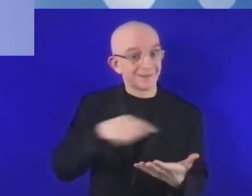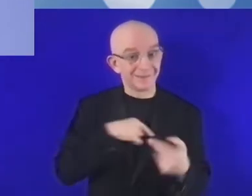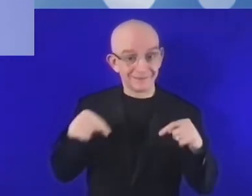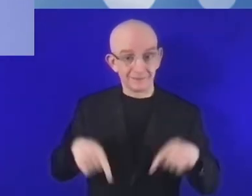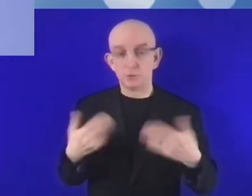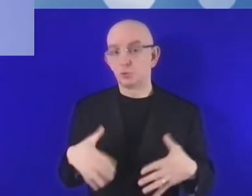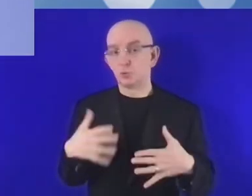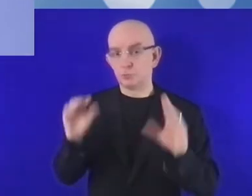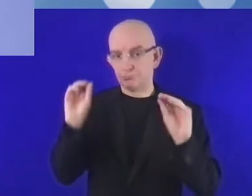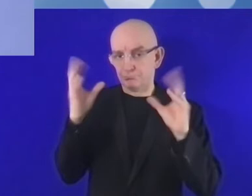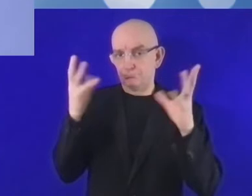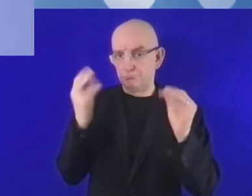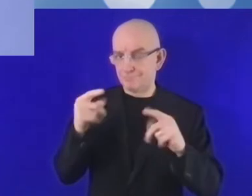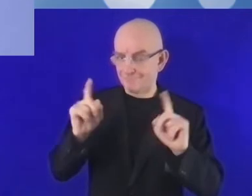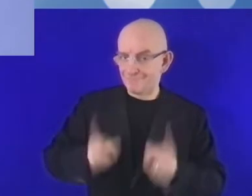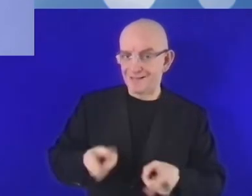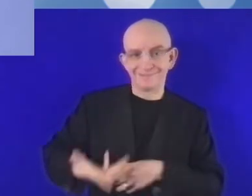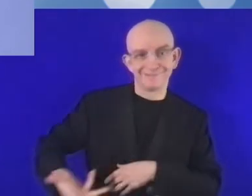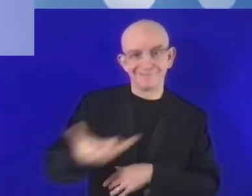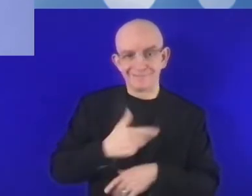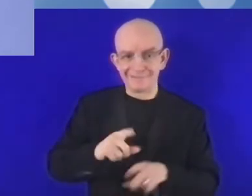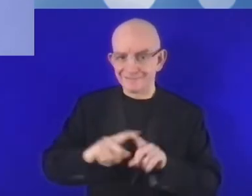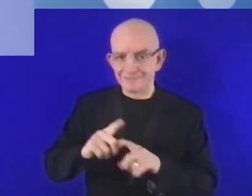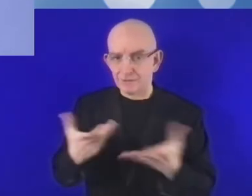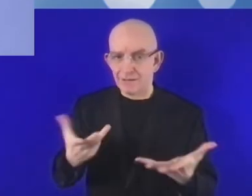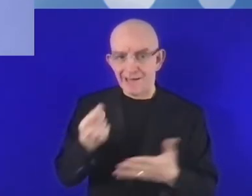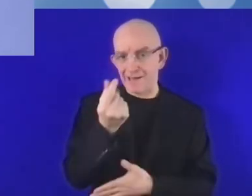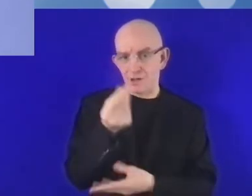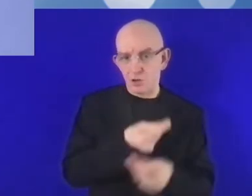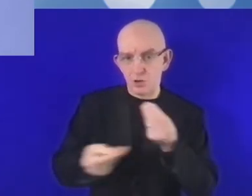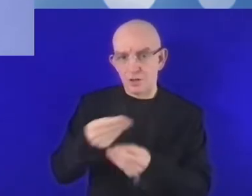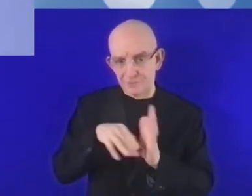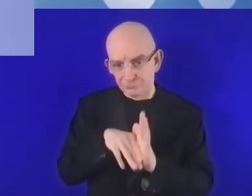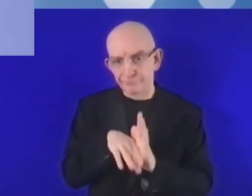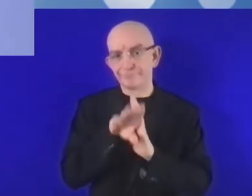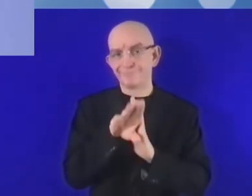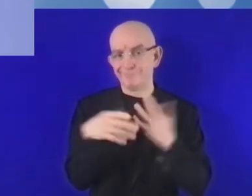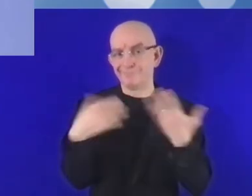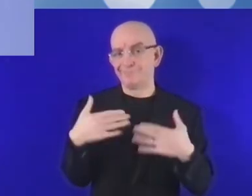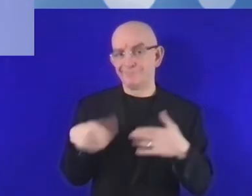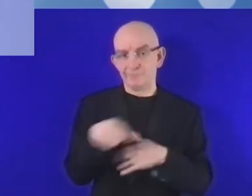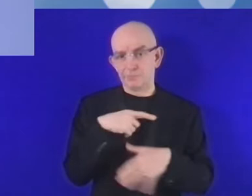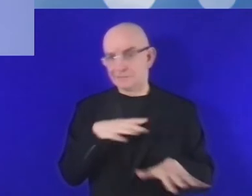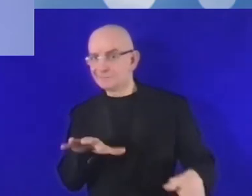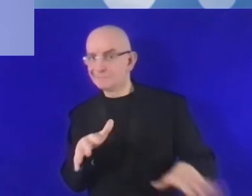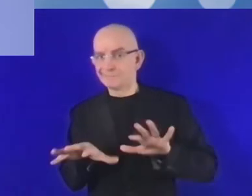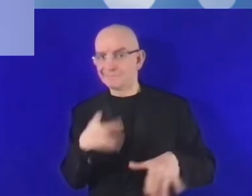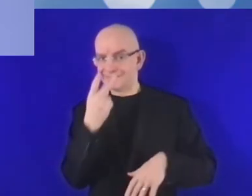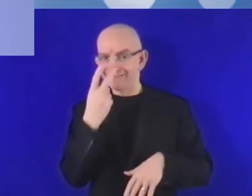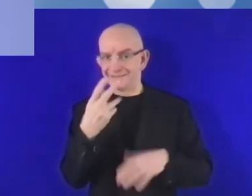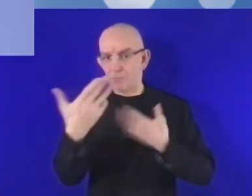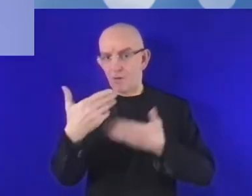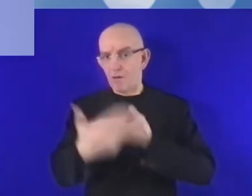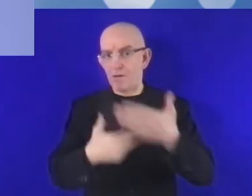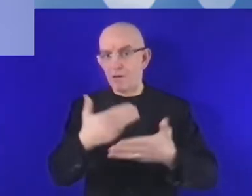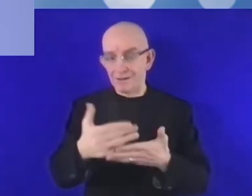dlatego, że odbudowa gospodarcza ciągle jeszcze pozostaje czymś niepewnym.